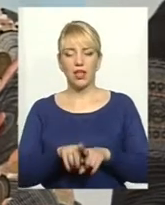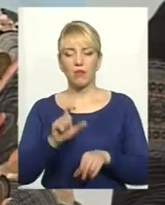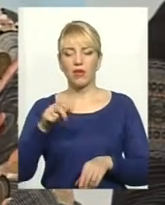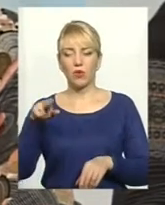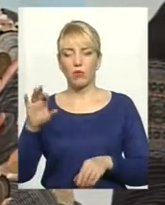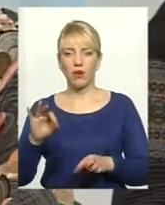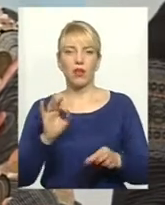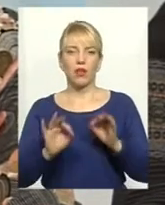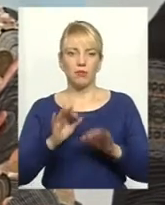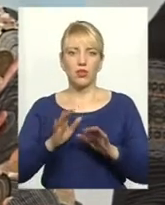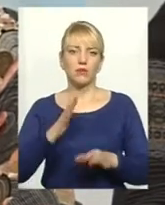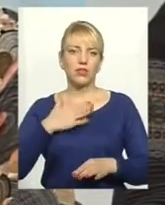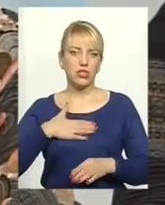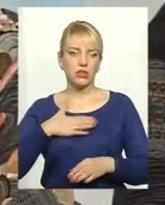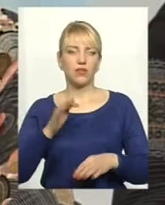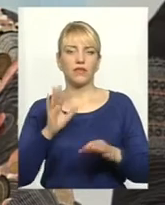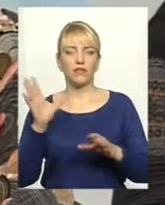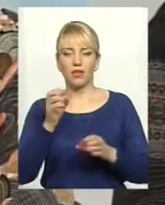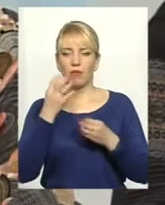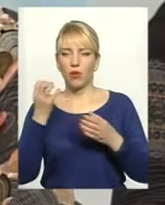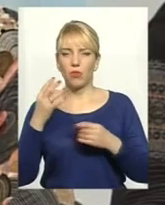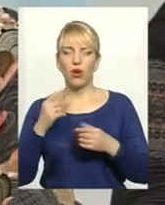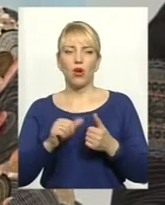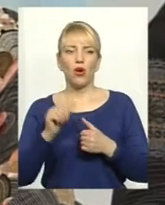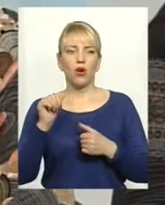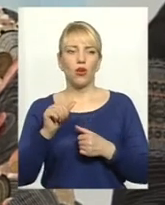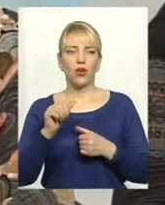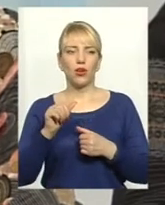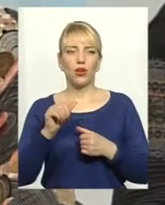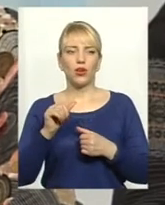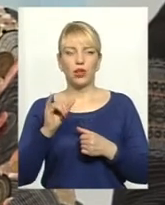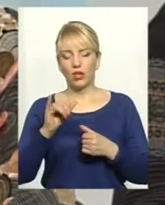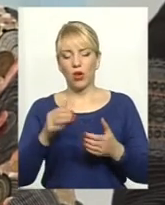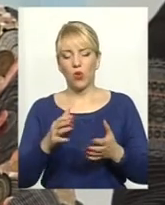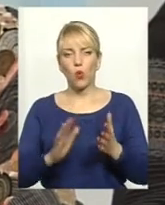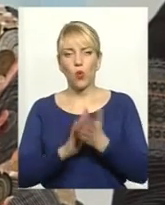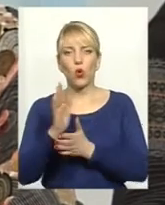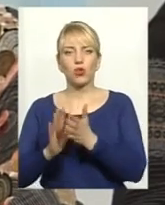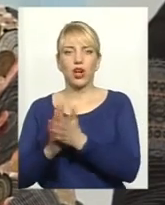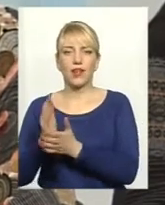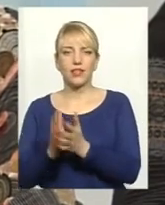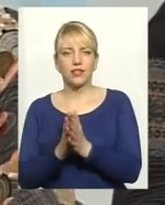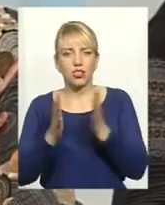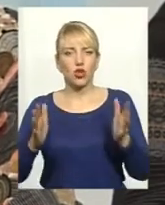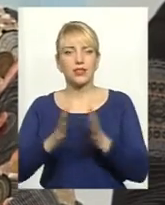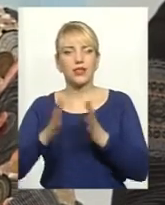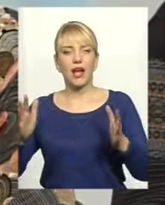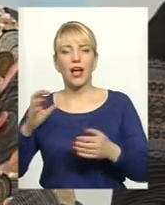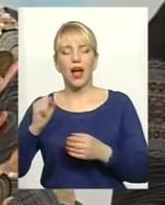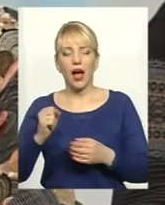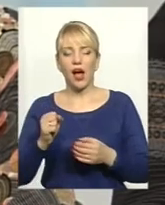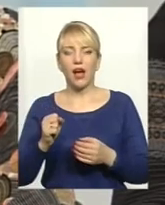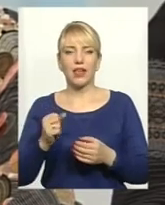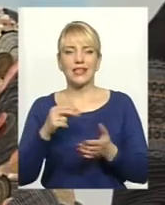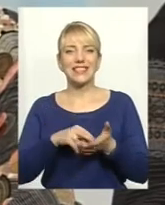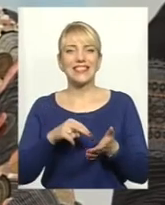більш-менш все благополучно відбулося, крім засухи. І урожайність росте, в результаті ціни падають. Якщо в нас ще